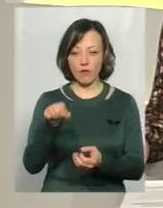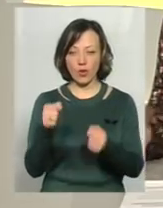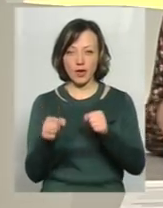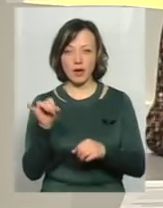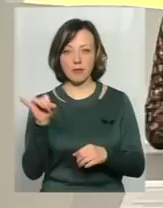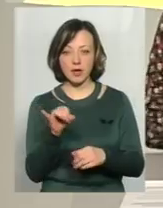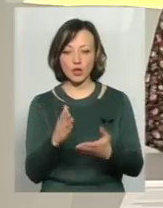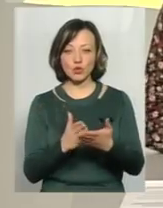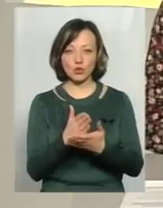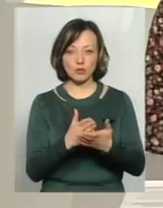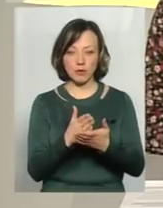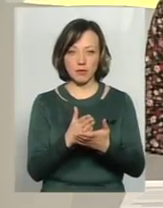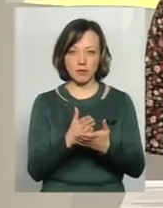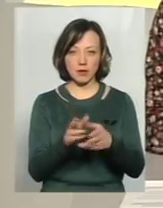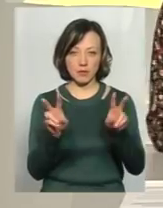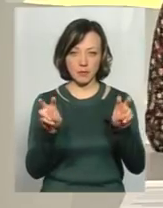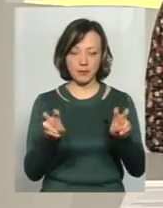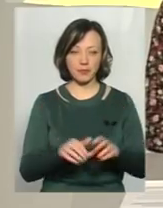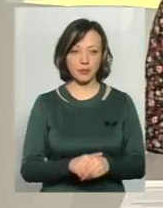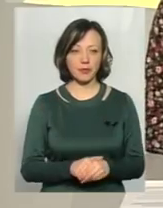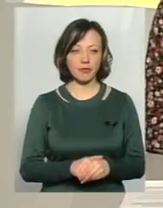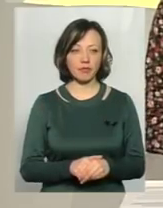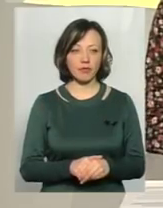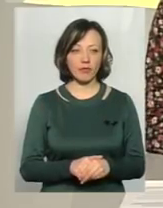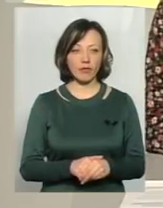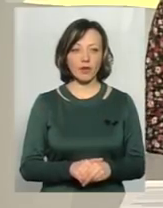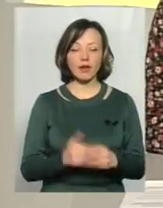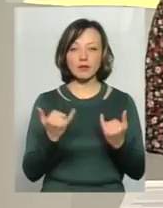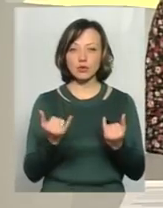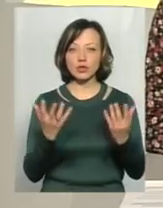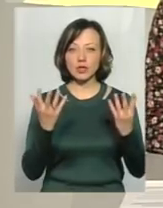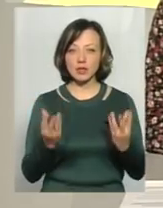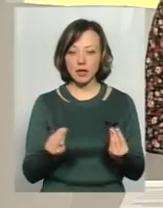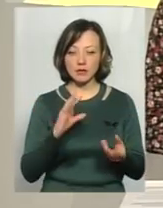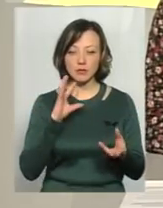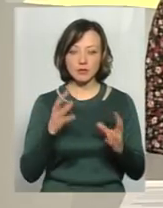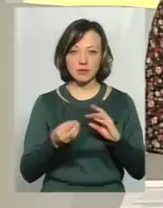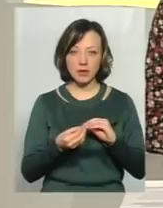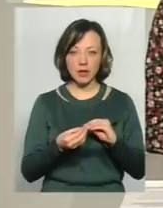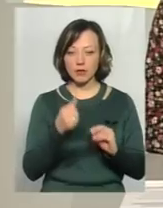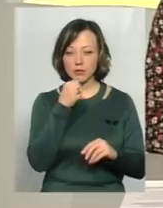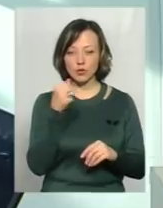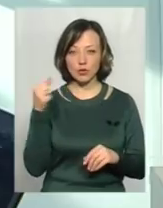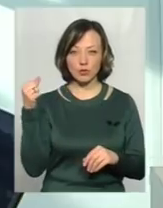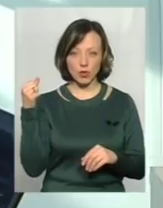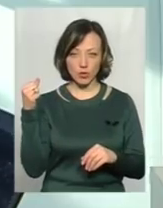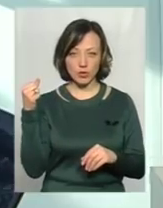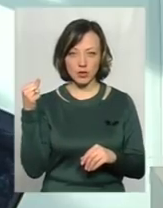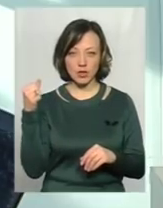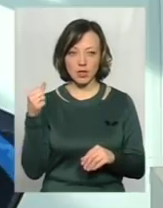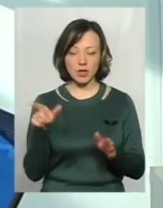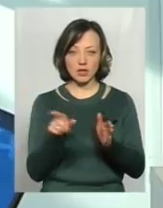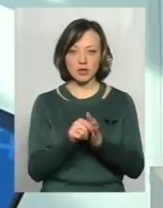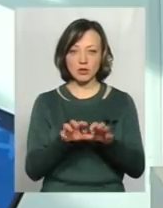службами? На сьогоднішній день, до речі, ми плідно співпрацювали в тому році з